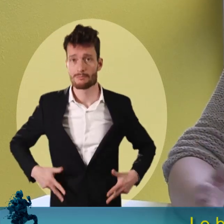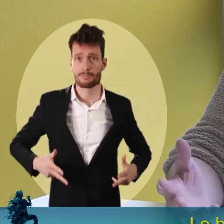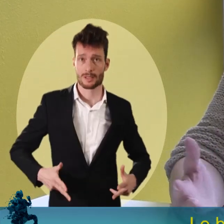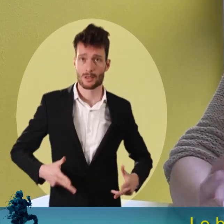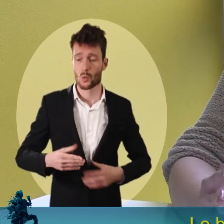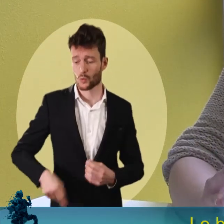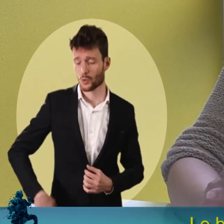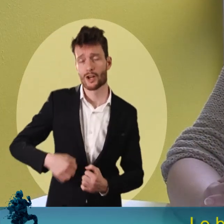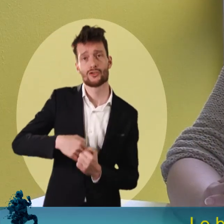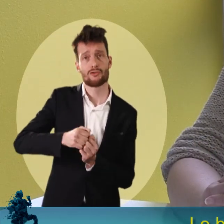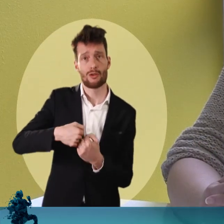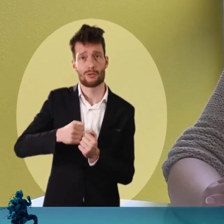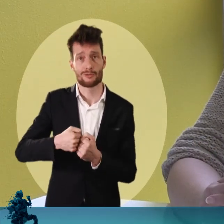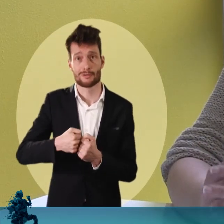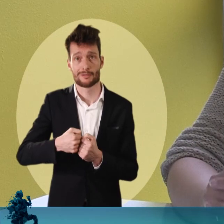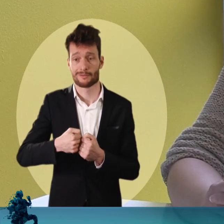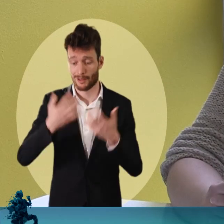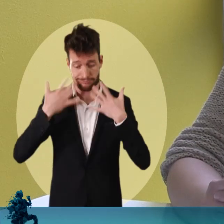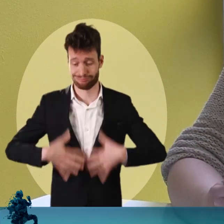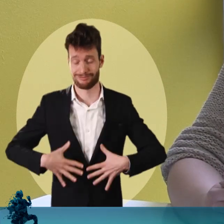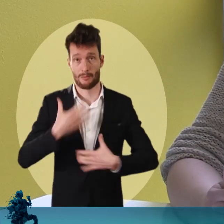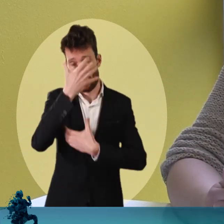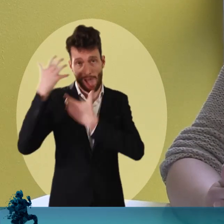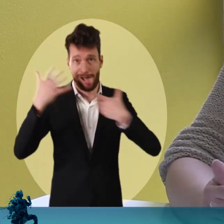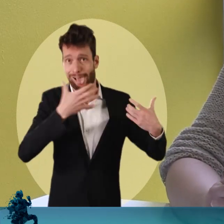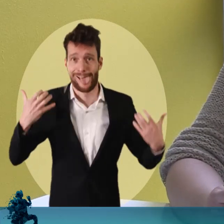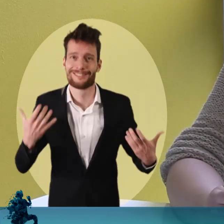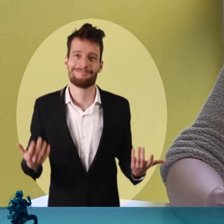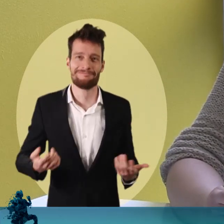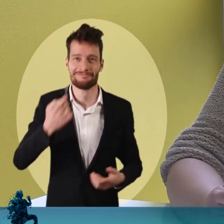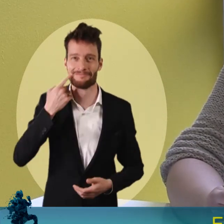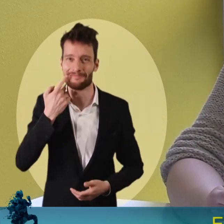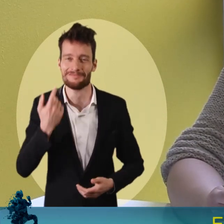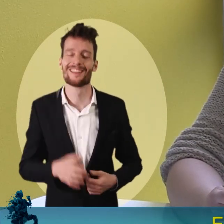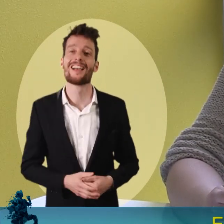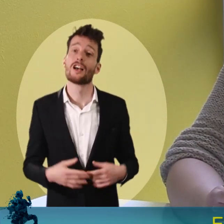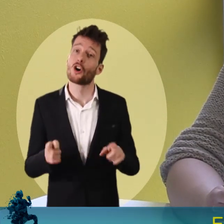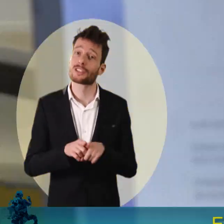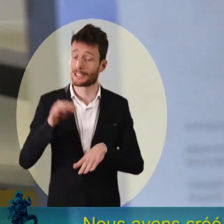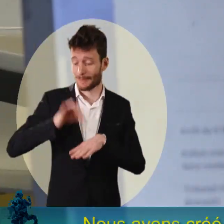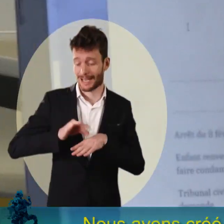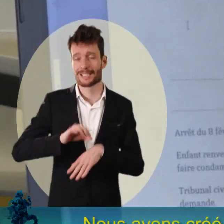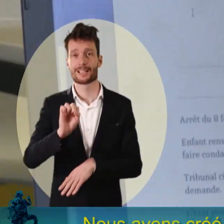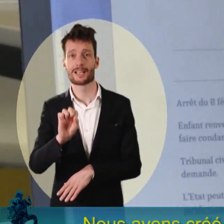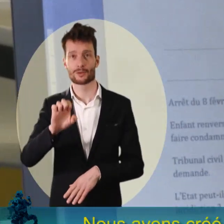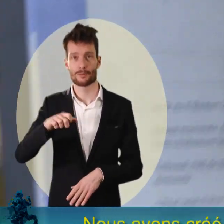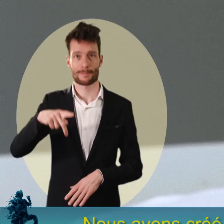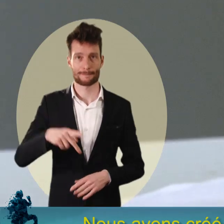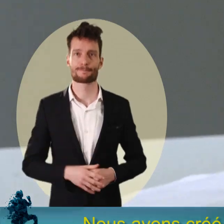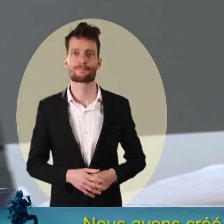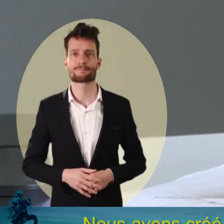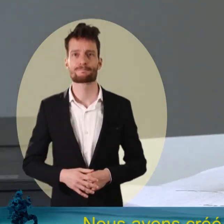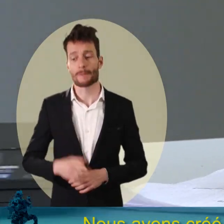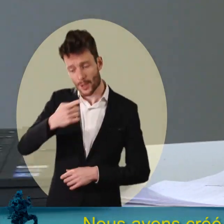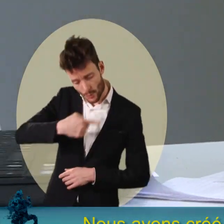les genoux, enfin un peu tout. Je suis en pièce en fait, non je rigole, et sinon j'ai la sclérose en plaques. Nous avons créé l'association qui s